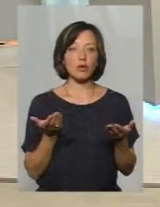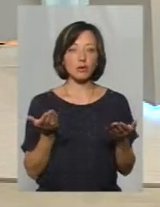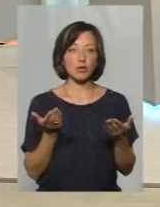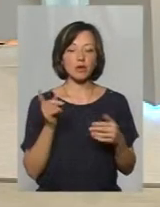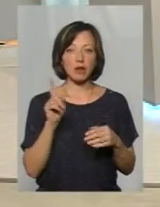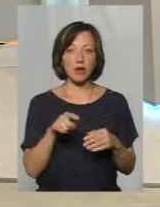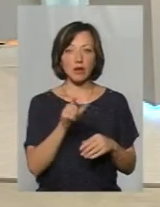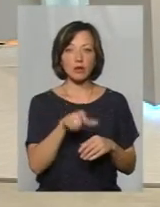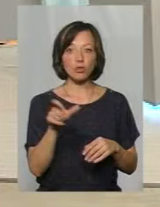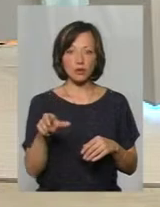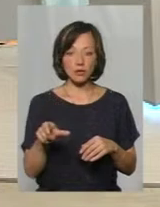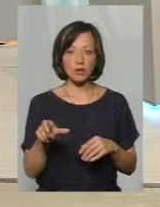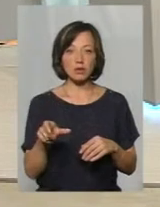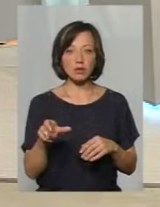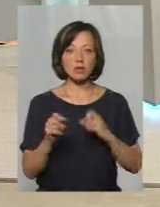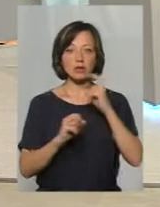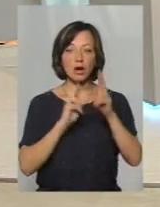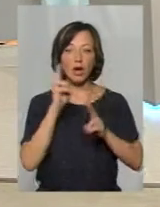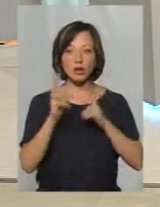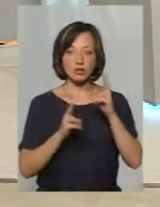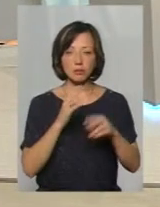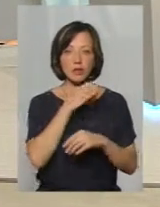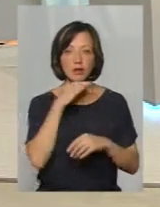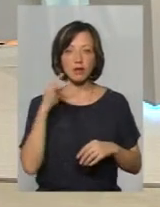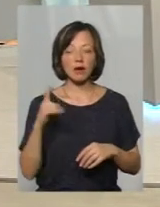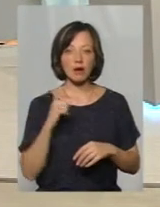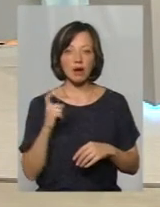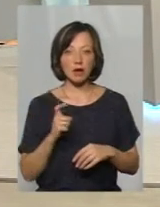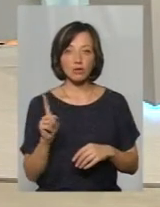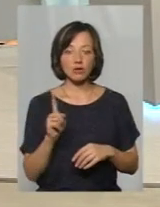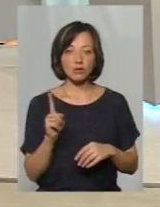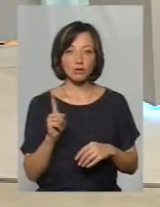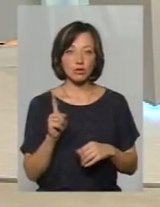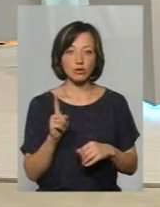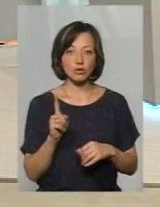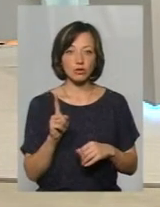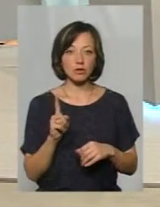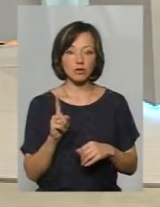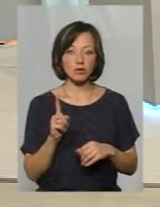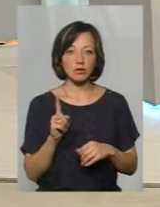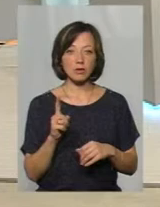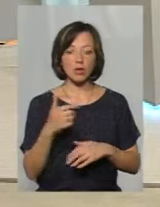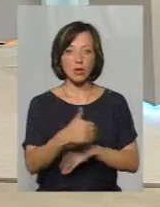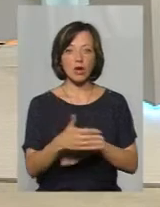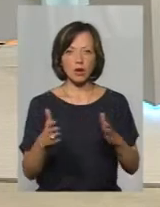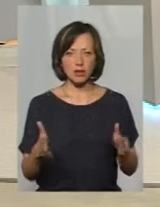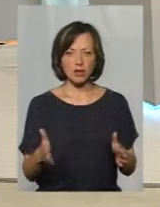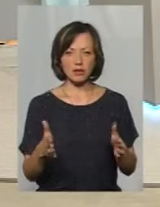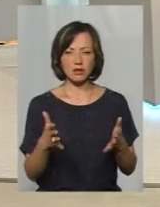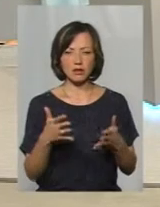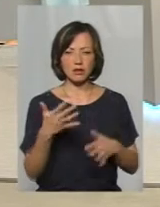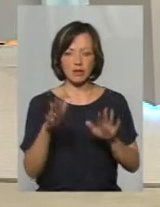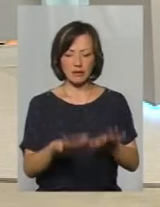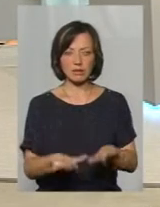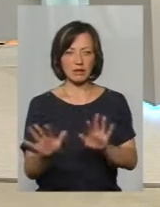навіть пересічене населення скаржилось неодноразово, що в якихось ящиках прямо